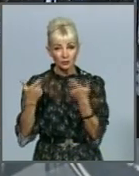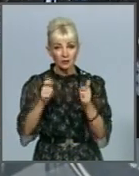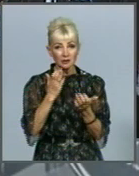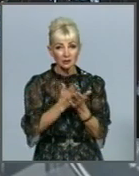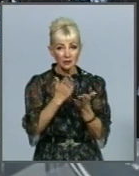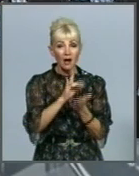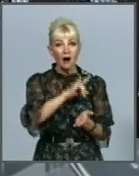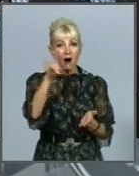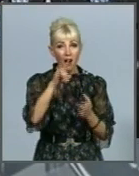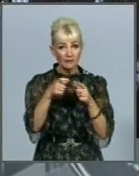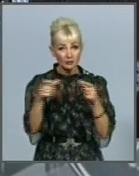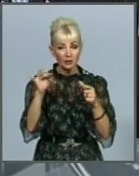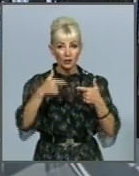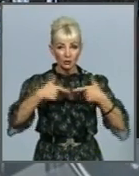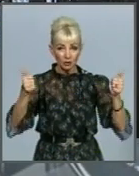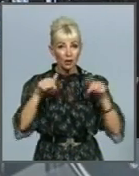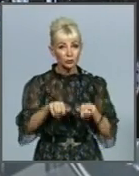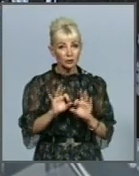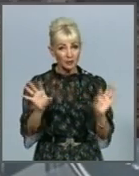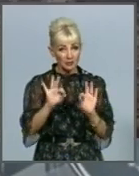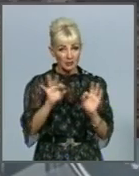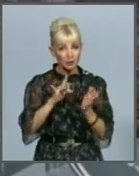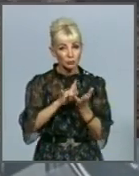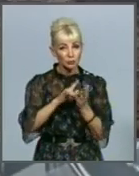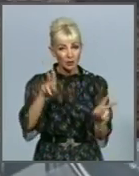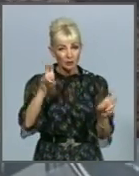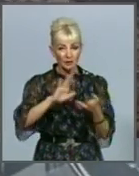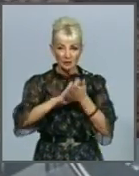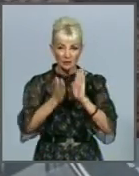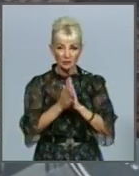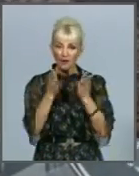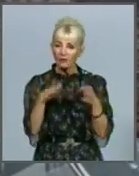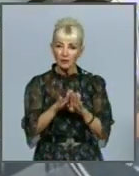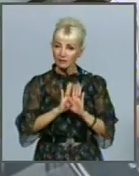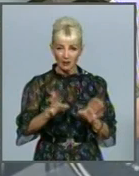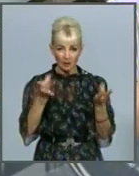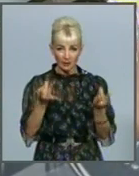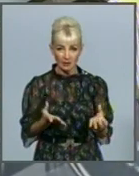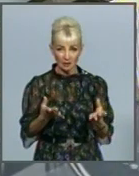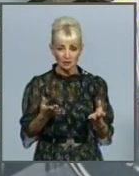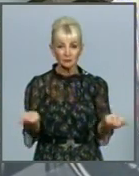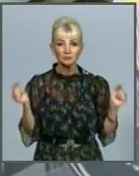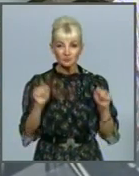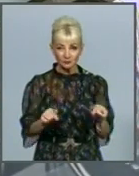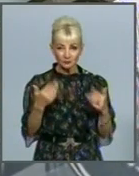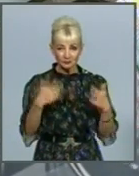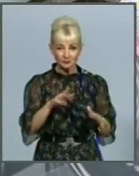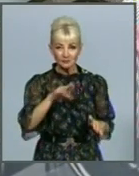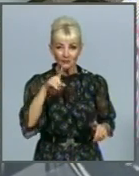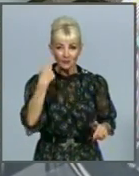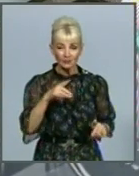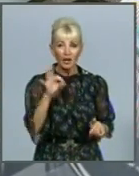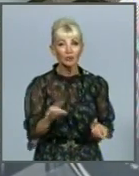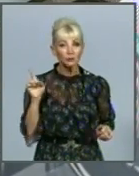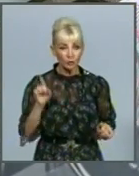авіаквитки та готель. Тут, пояснюють у туркомпанії, ситуація не така однозначна. Тут вже ми говоримо о